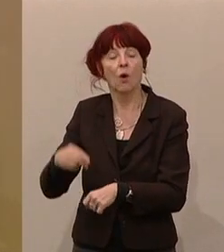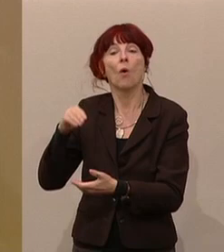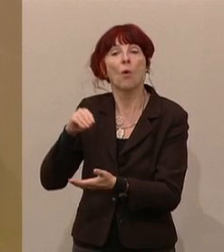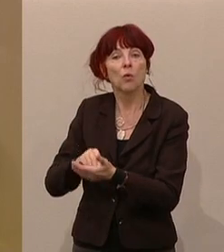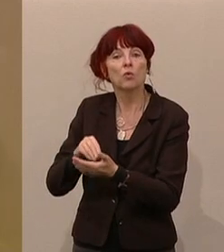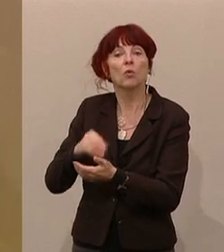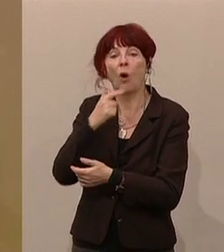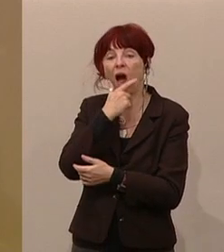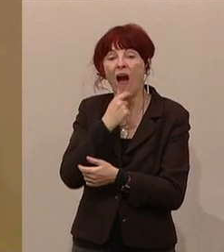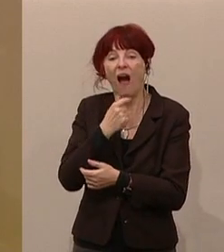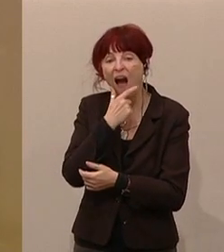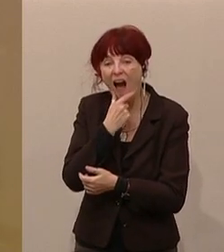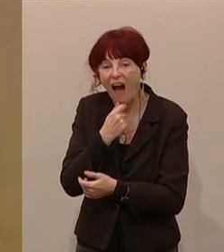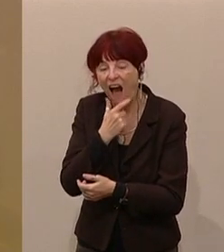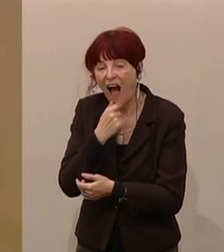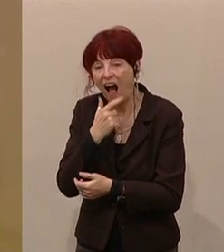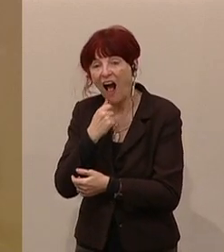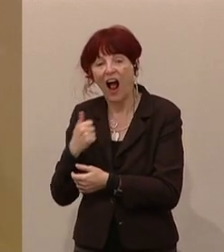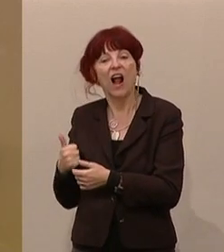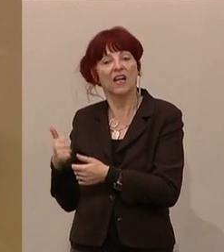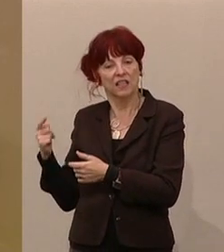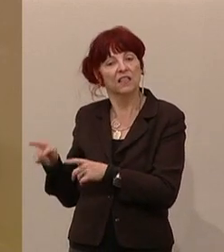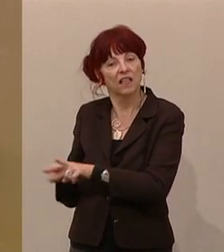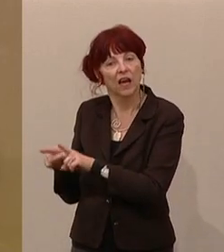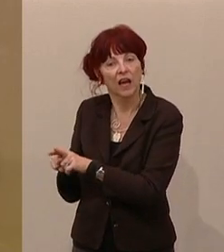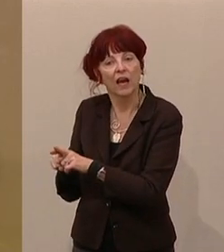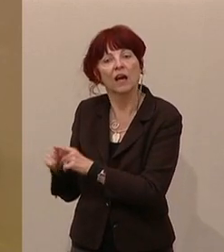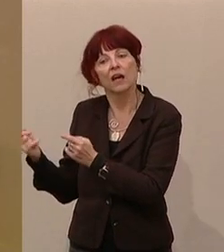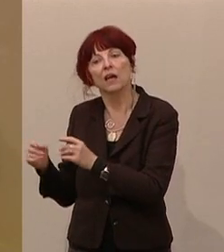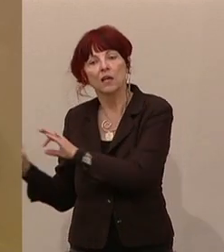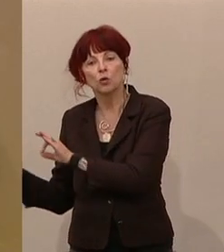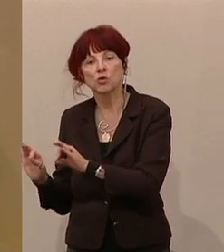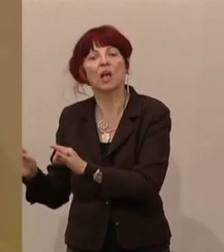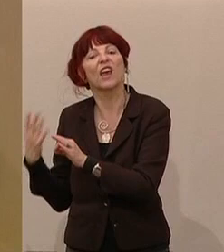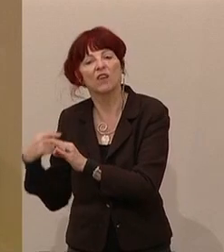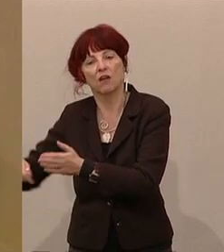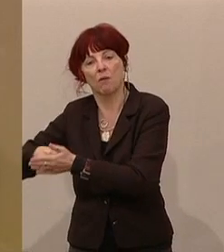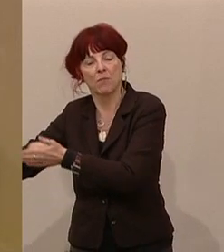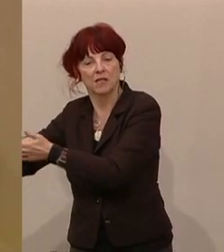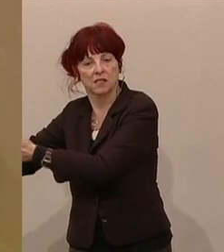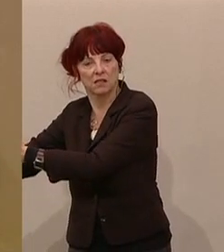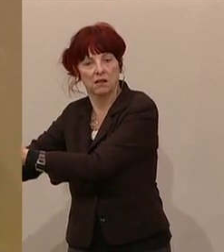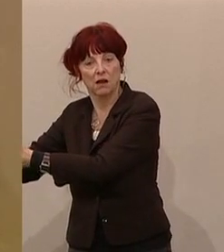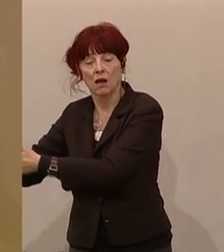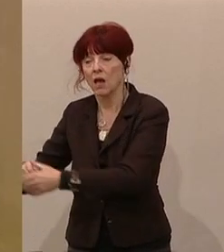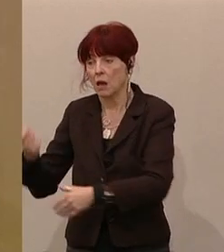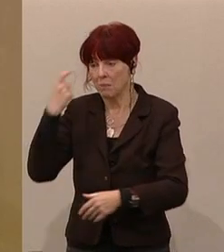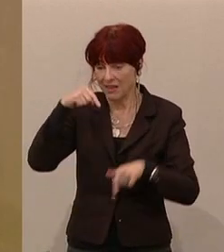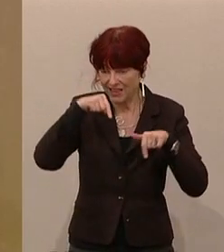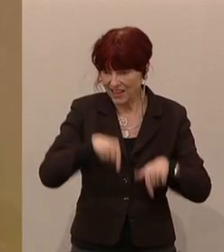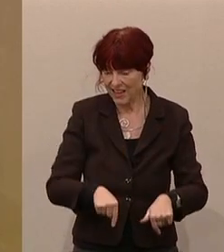Kapazitäten revamped, das heißt erneuert, ertüchtigt und produziert. Sollen wir daher bei uns